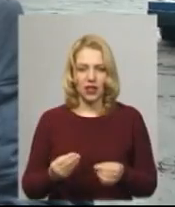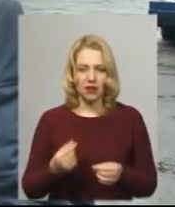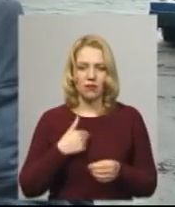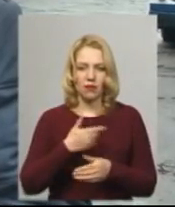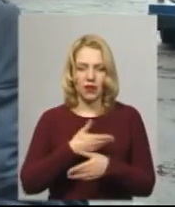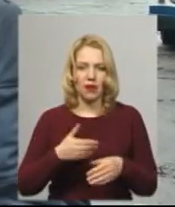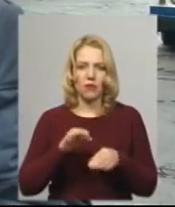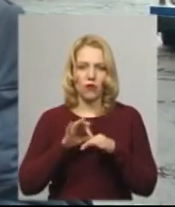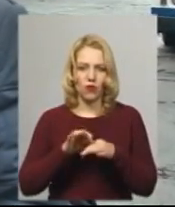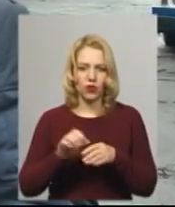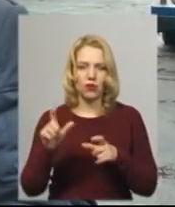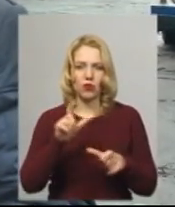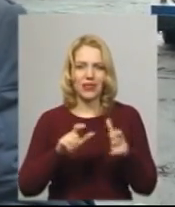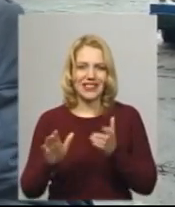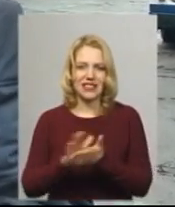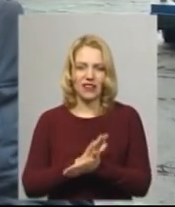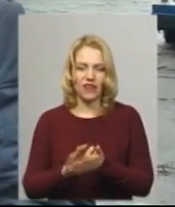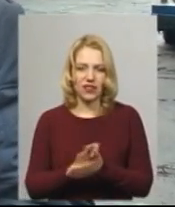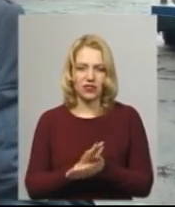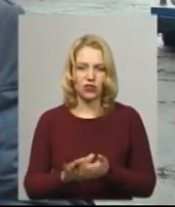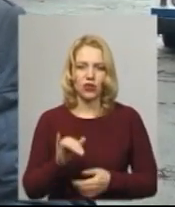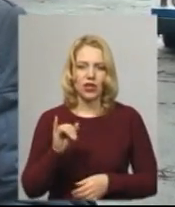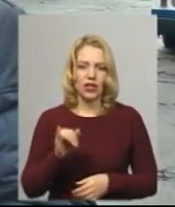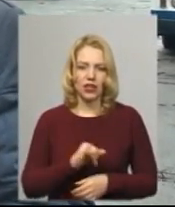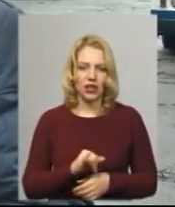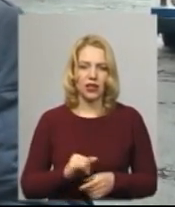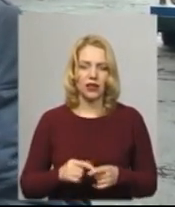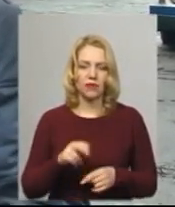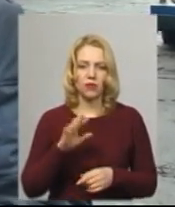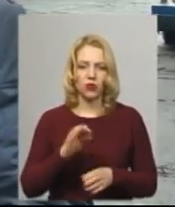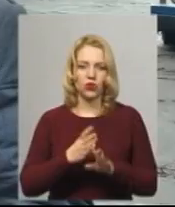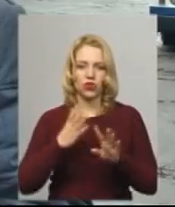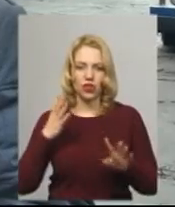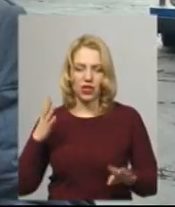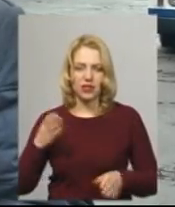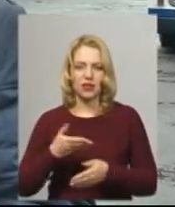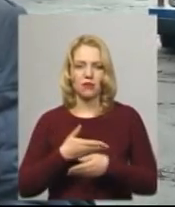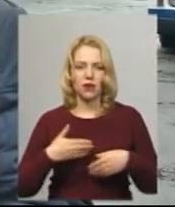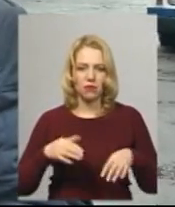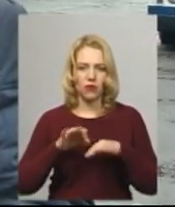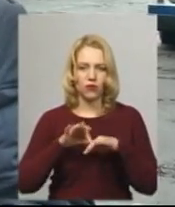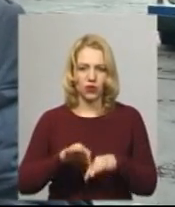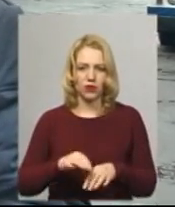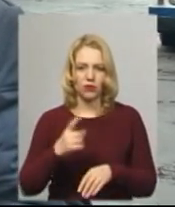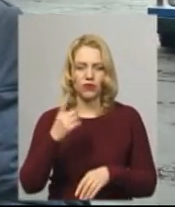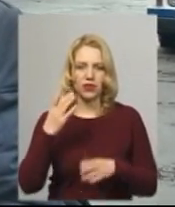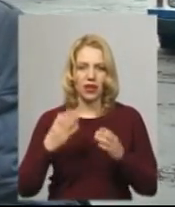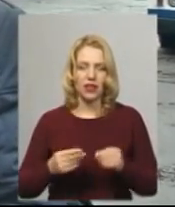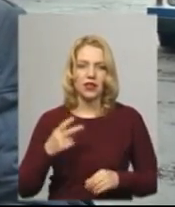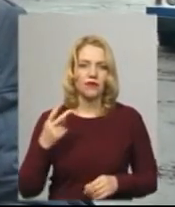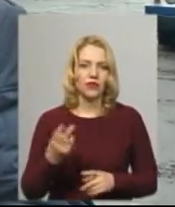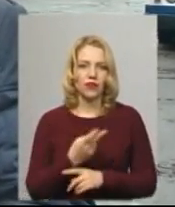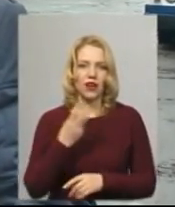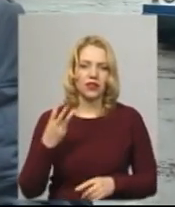проводимо дезінфекцію, і що по черзі ми проводимо в день 2-3